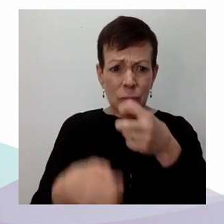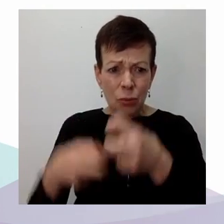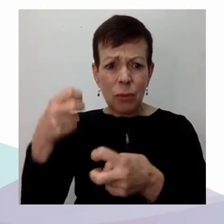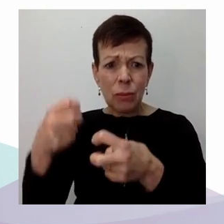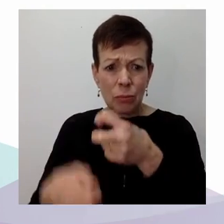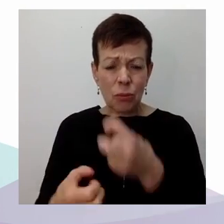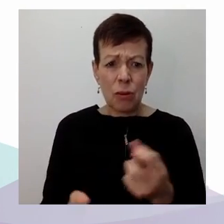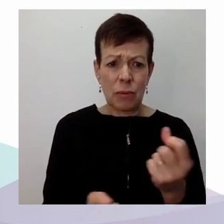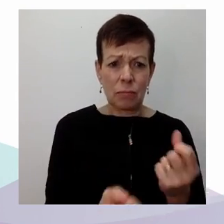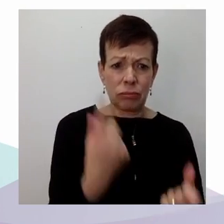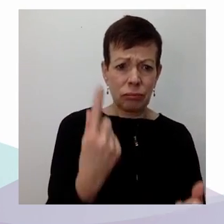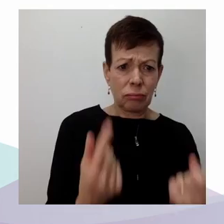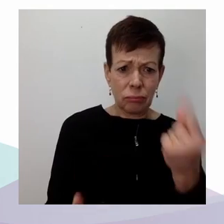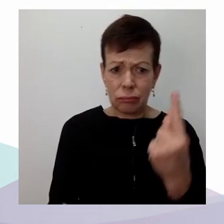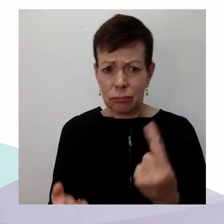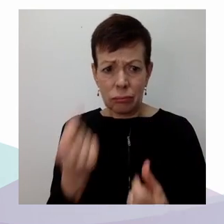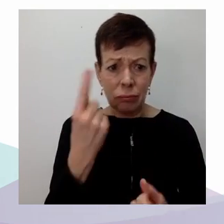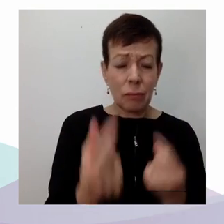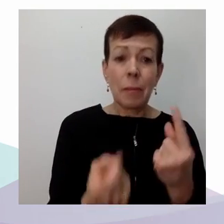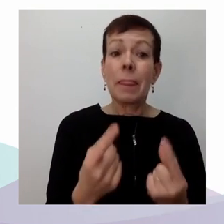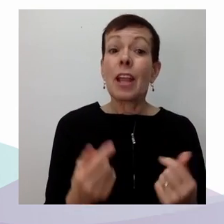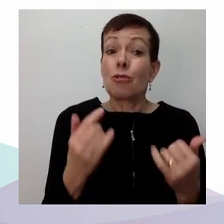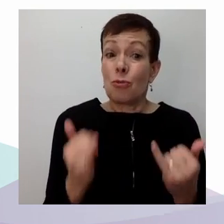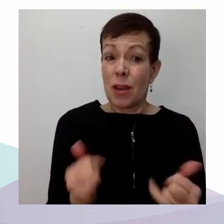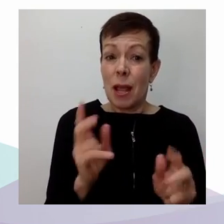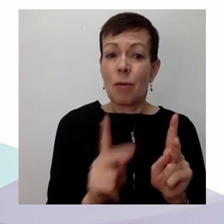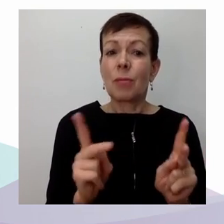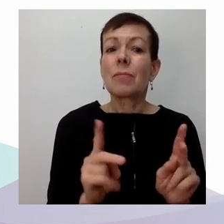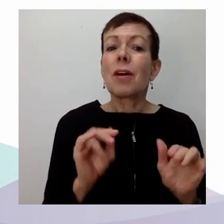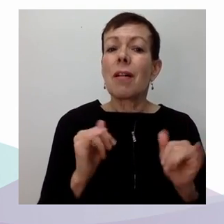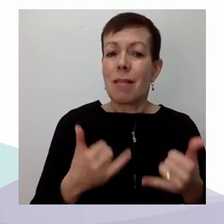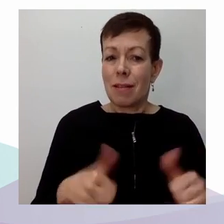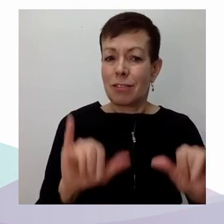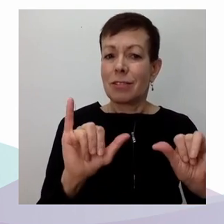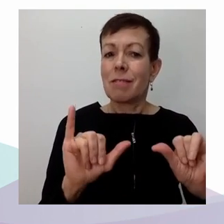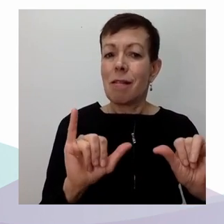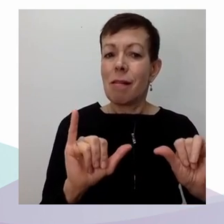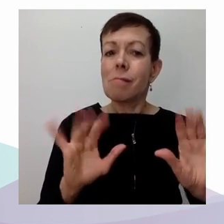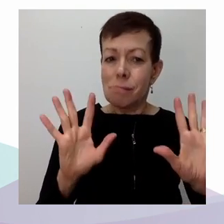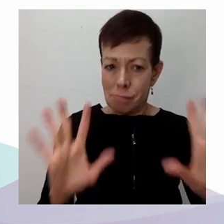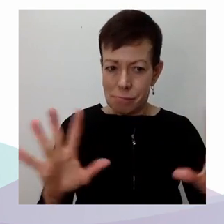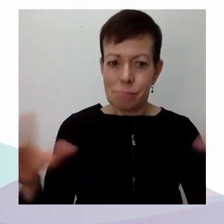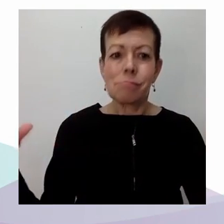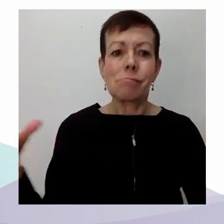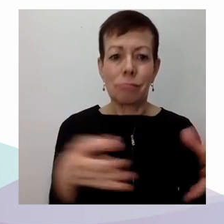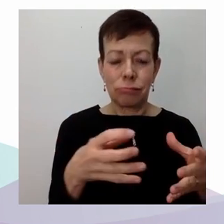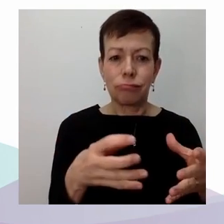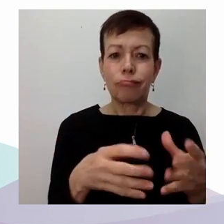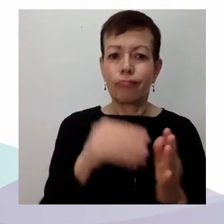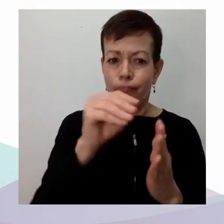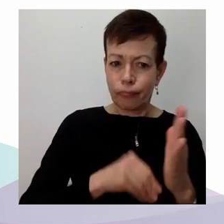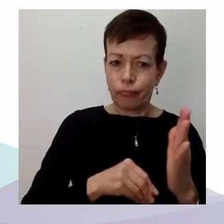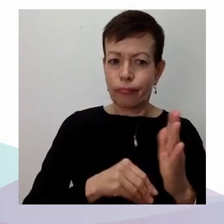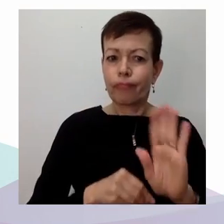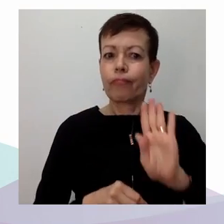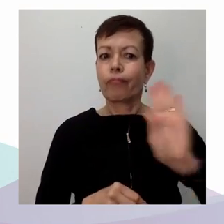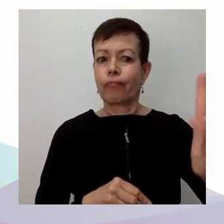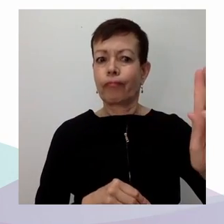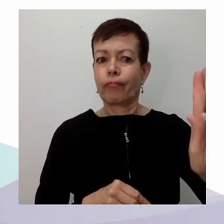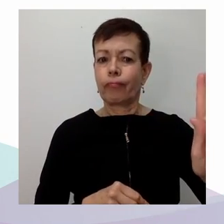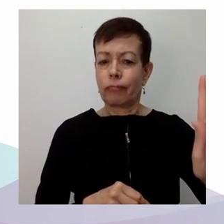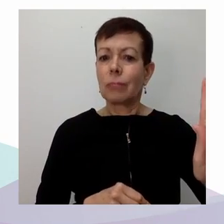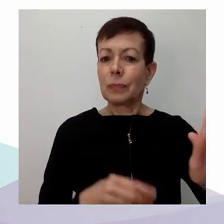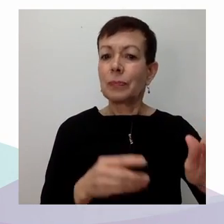voie, une ouverture possible vers une mobilisation judiciaire. Je vais me permettre une autre